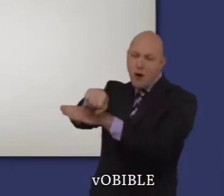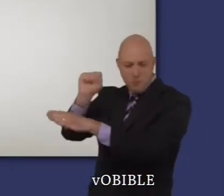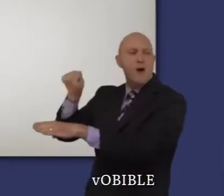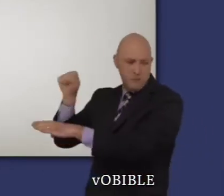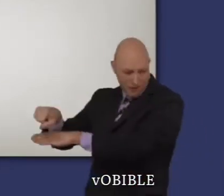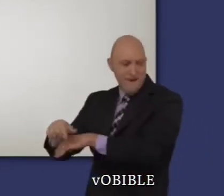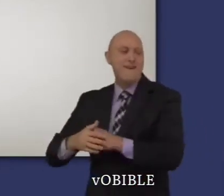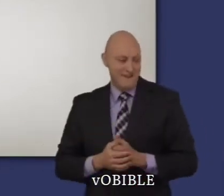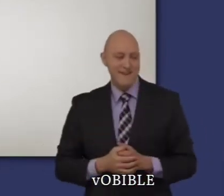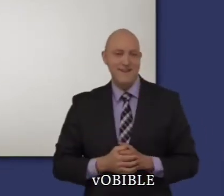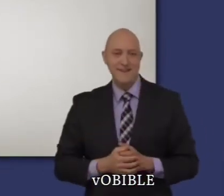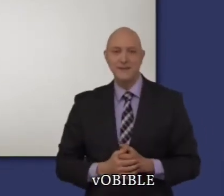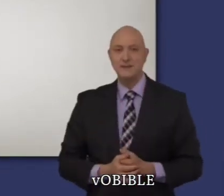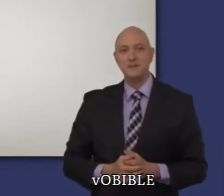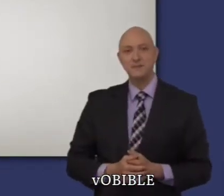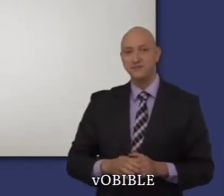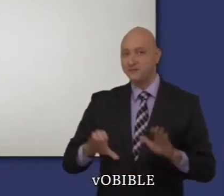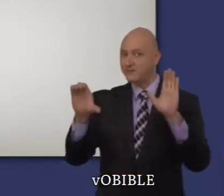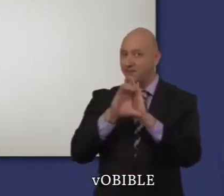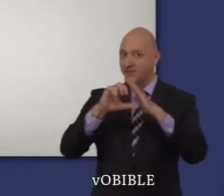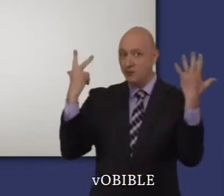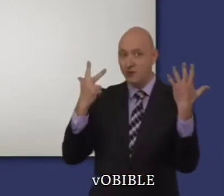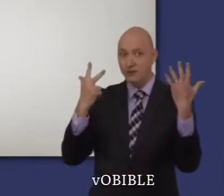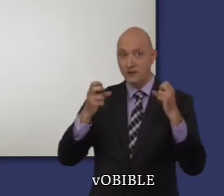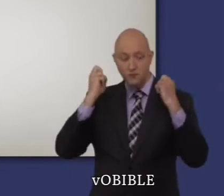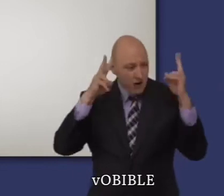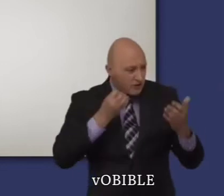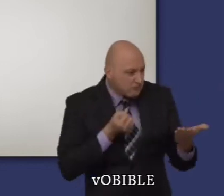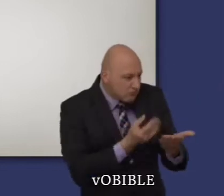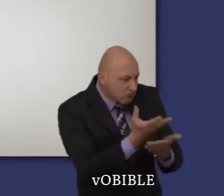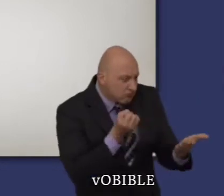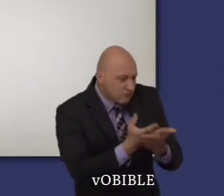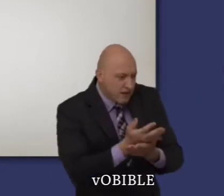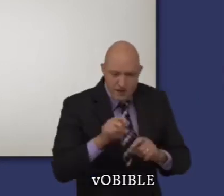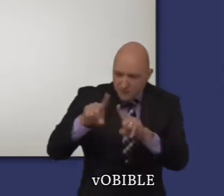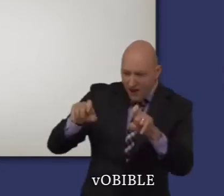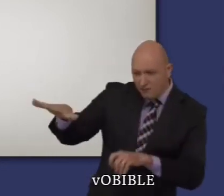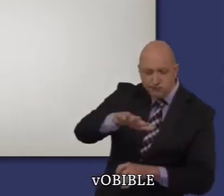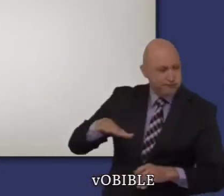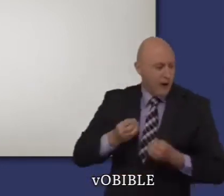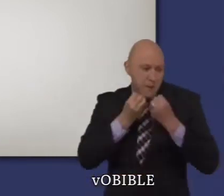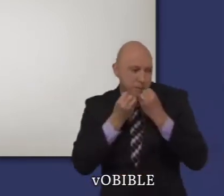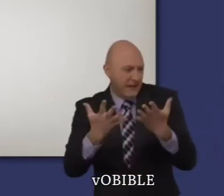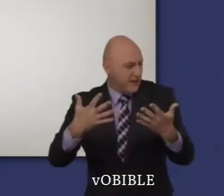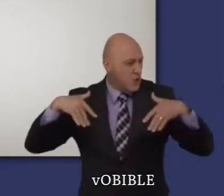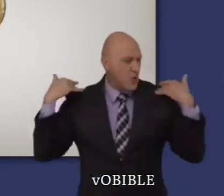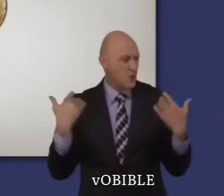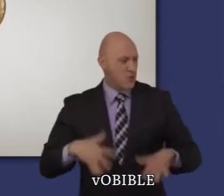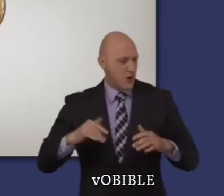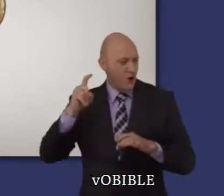Au chapitre 8, Moïse décrit l'héritage d'Israël comme un bon pays, un pays de cours d'eau,